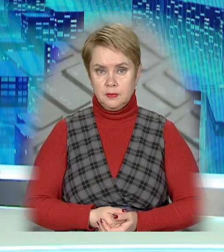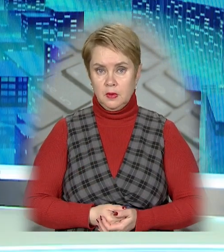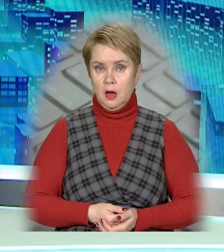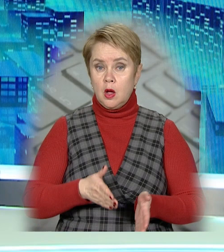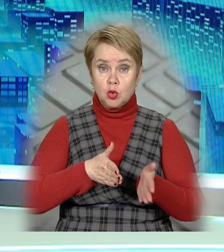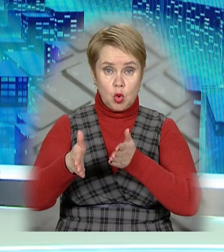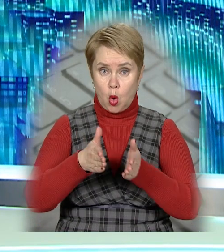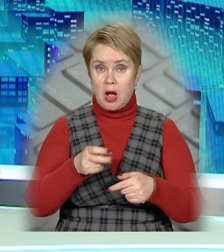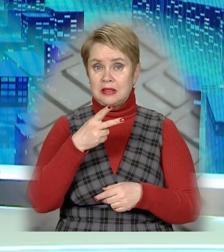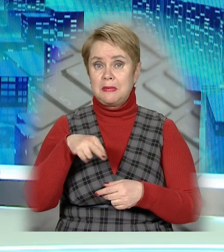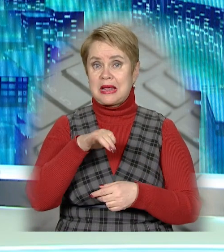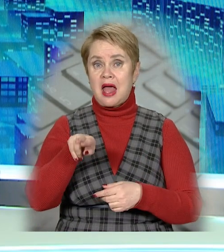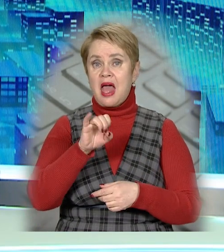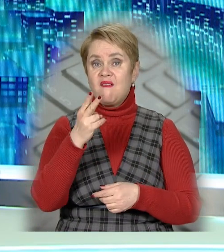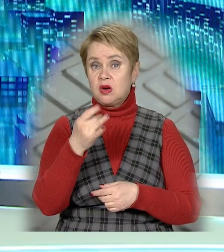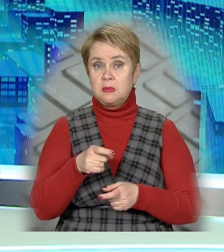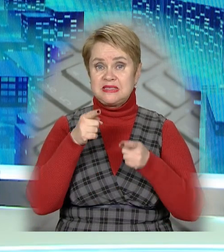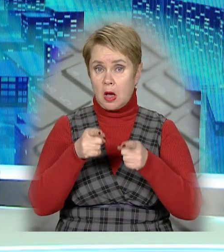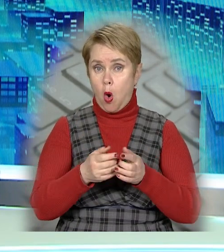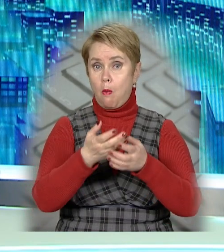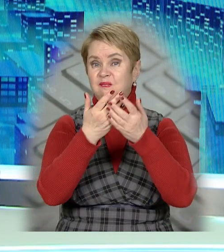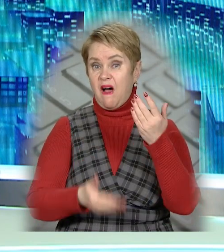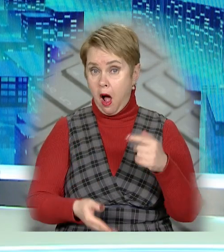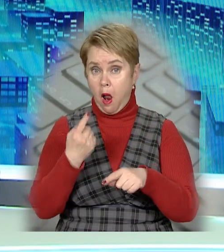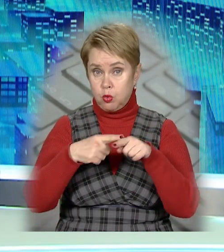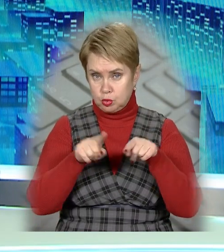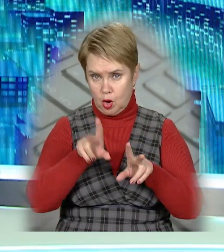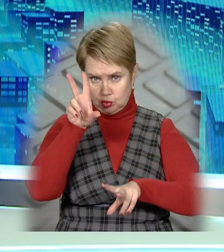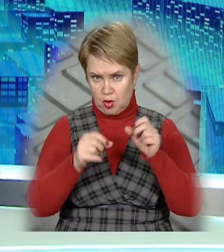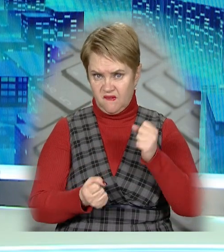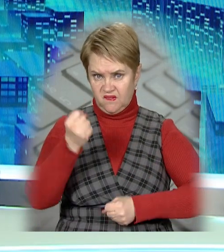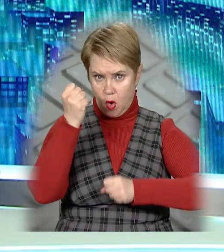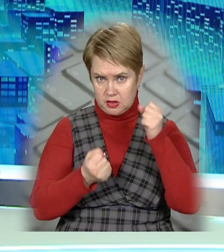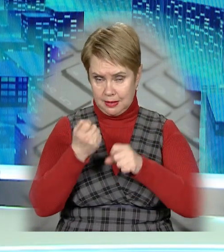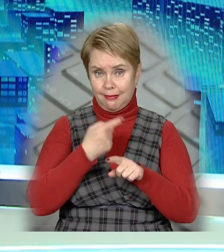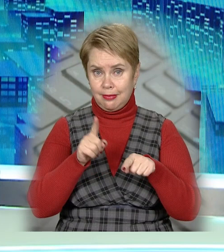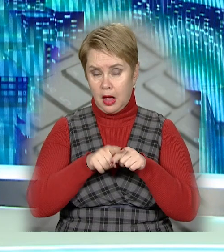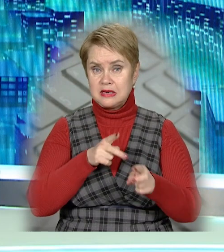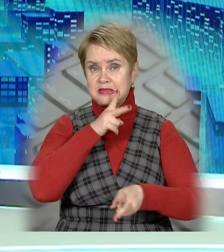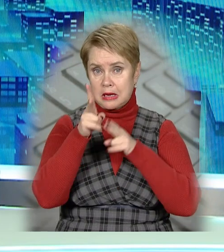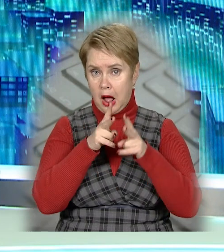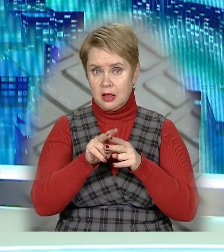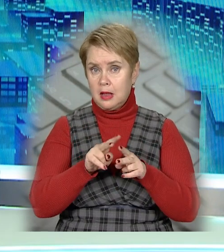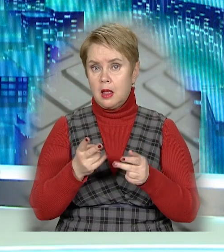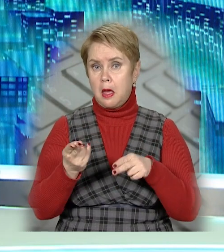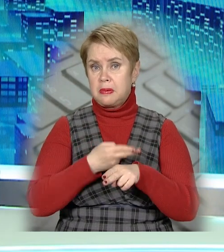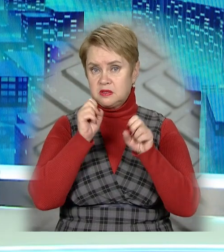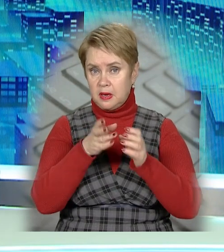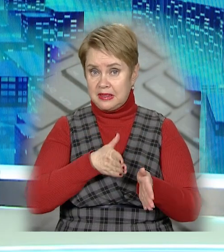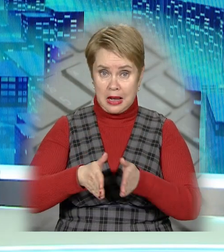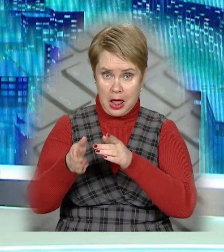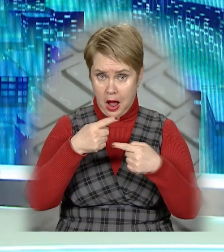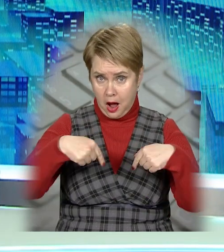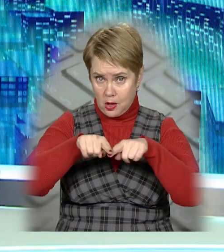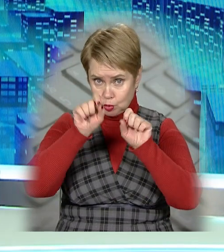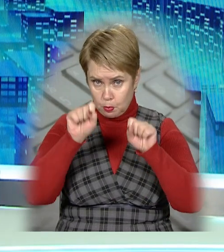Шмат дороги по Дмитра Єворницького під загрозою обвалу. Так вважають водії, які скаржаться на небезпечну ділянку,